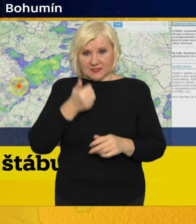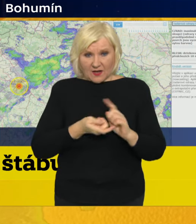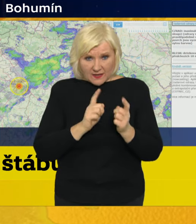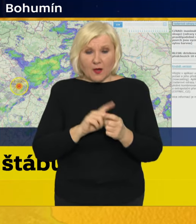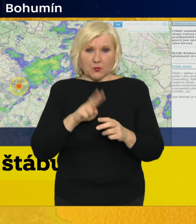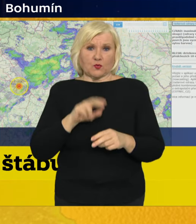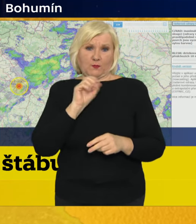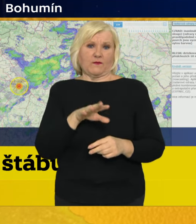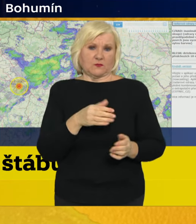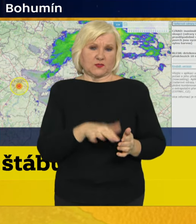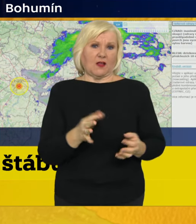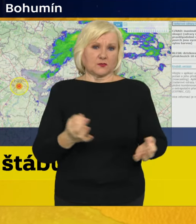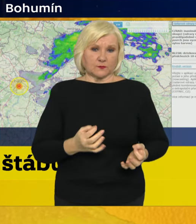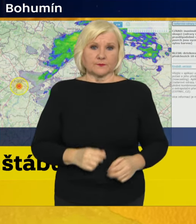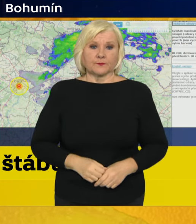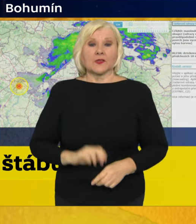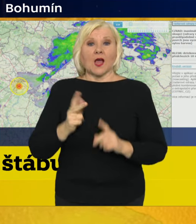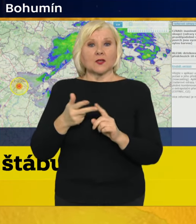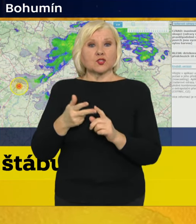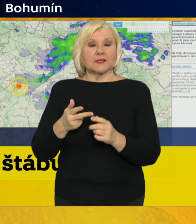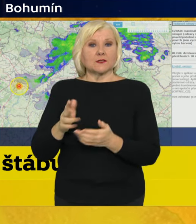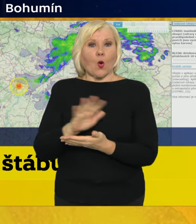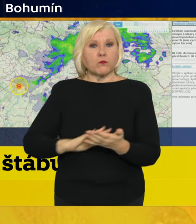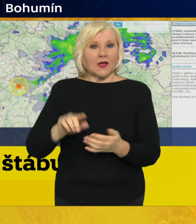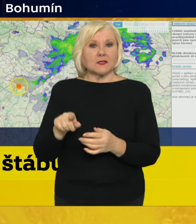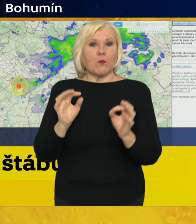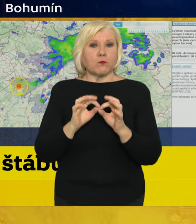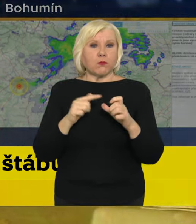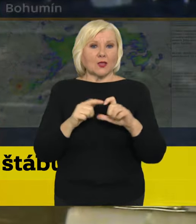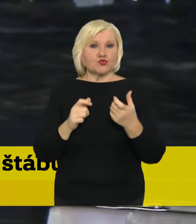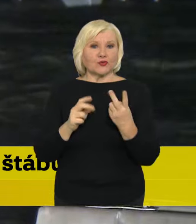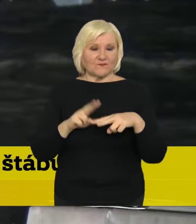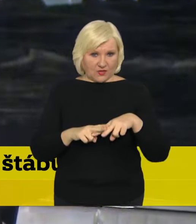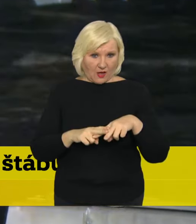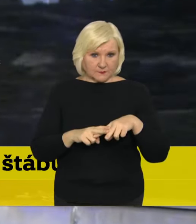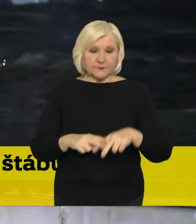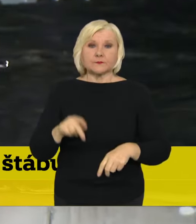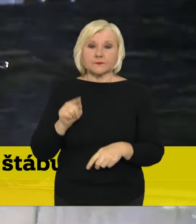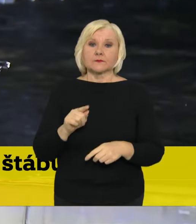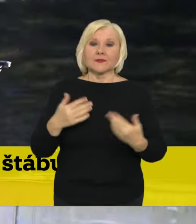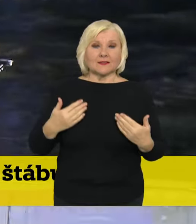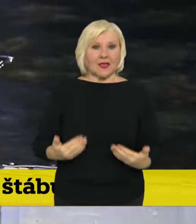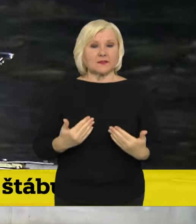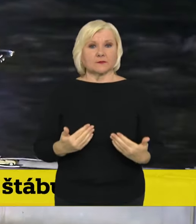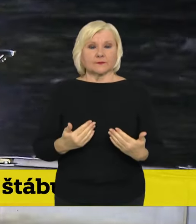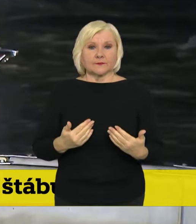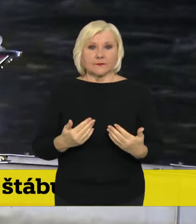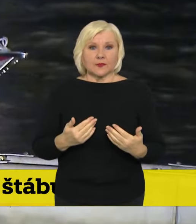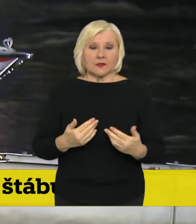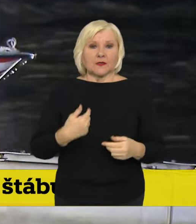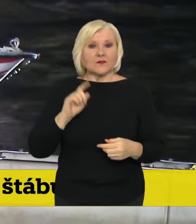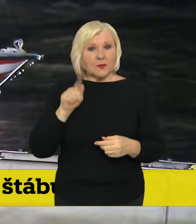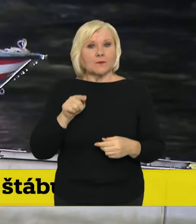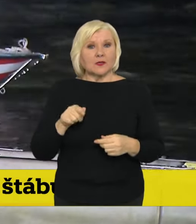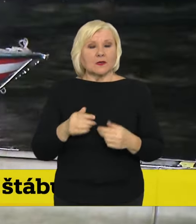Třetí oblast, už zmiňovaná Bečva, která v tuto chvíli, a víme, že v